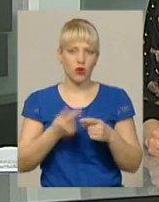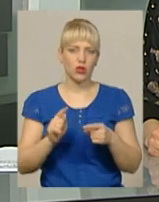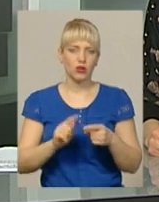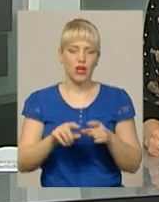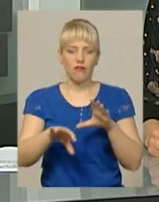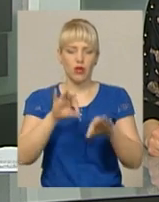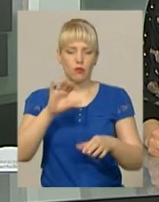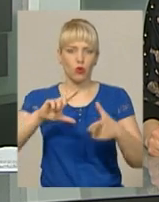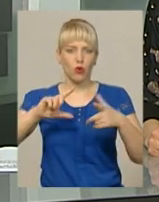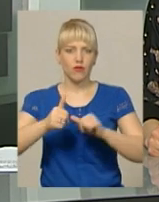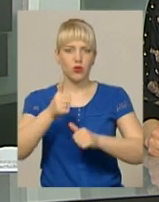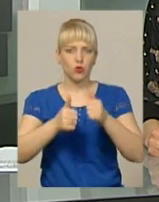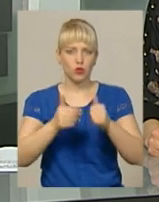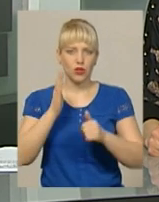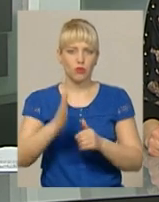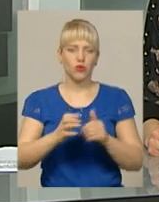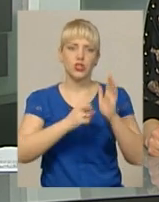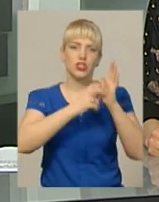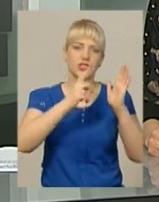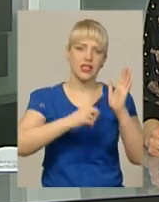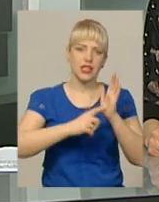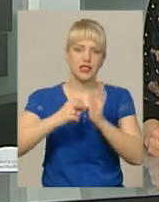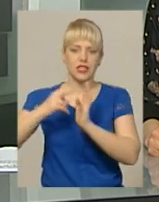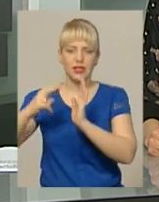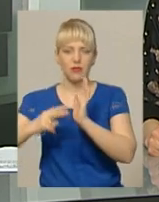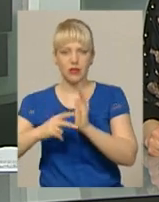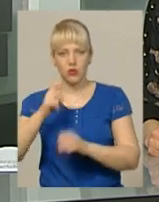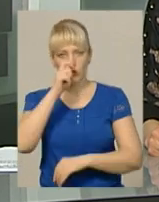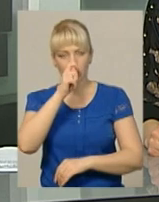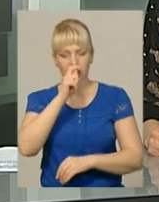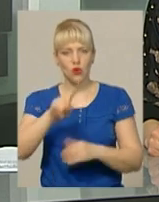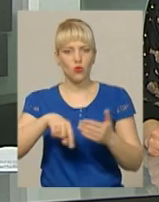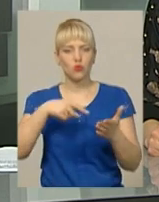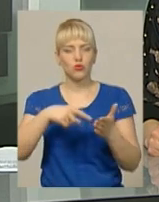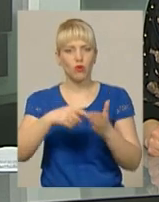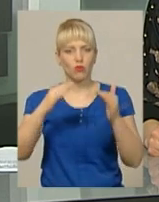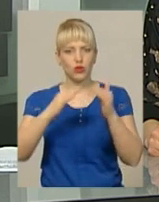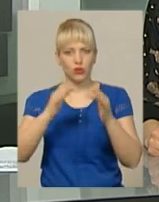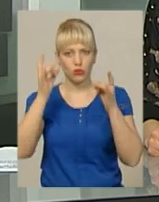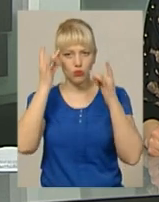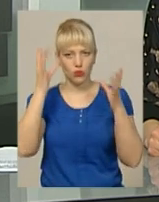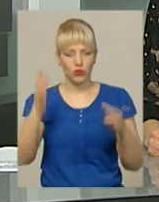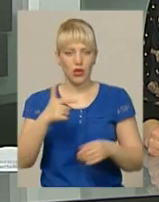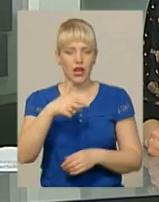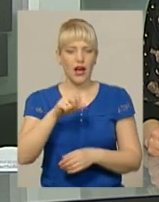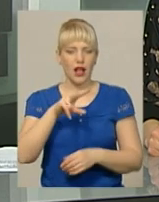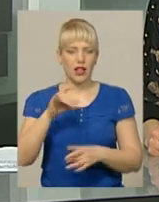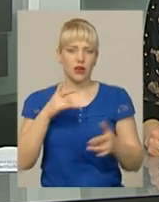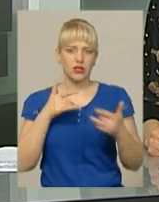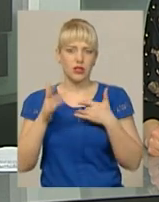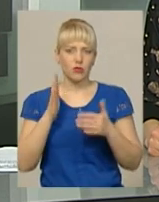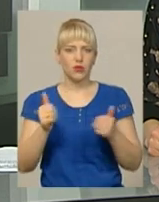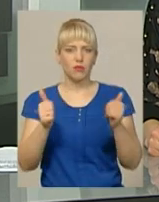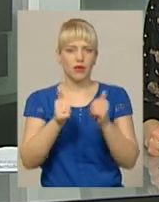плануються на 16 та 17 квітня у міському будинку культури. А гала – концерт фестивалю 23 квітня на майданчику біля